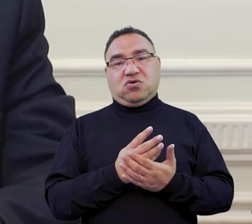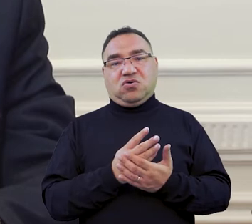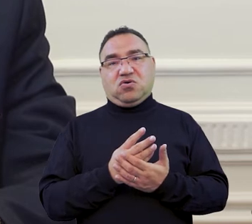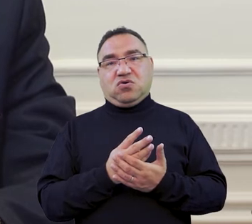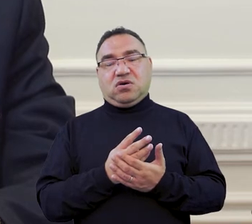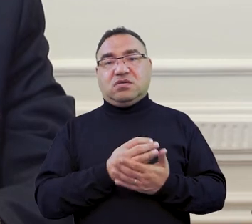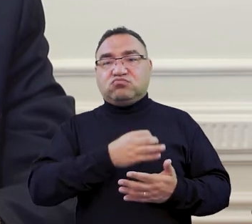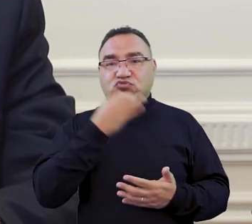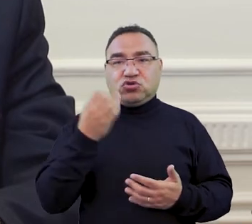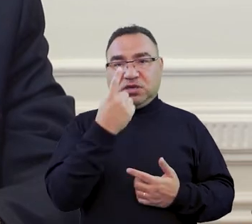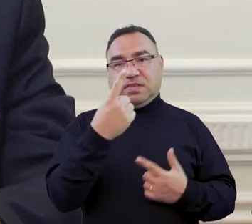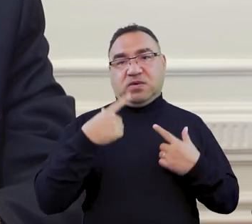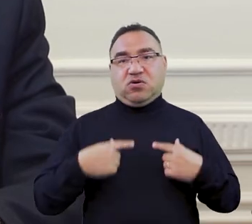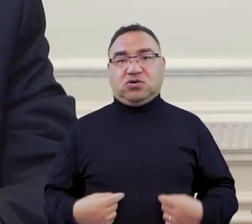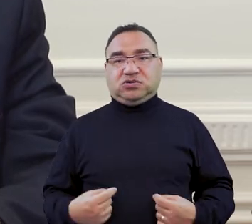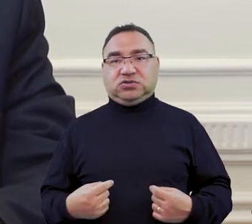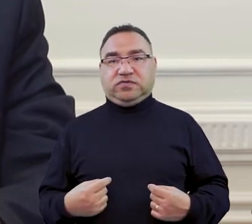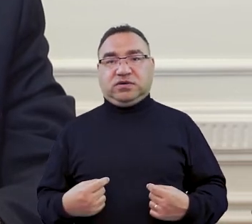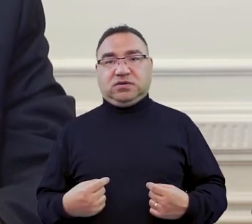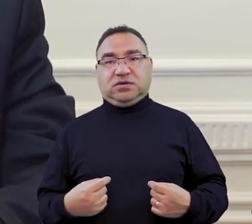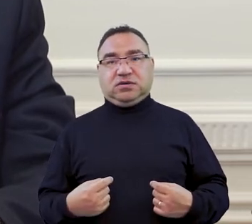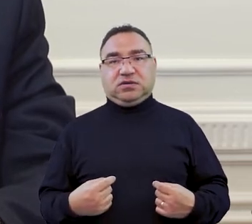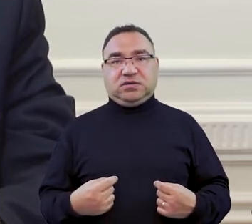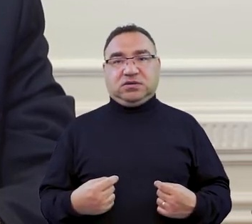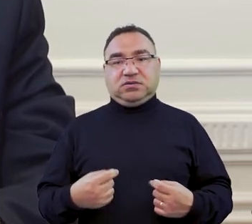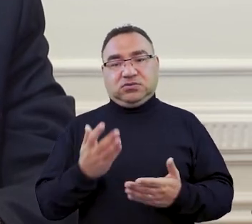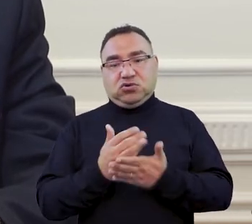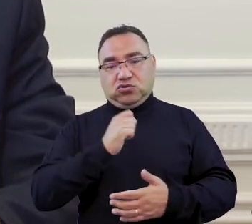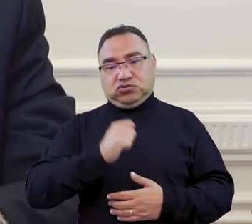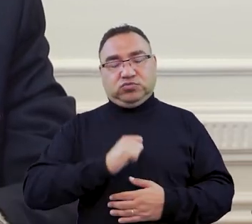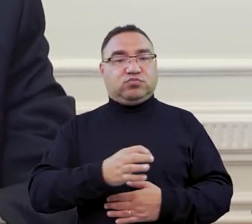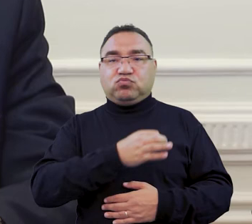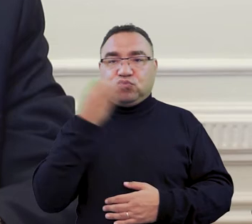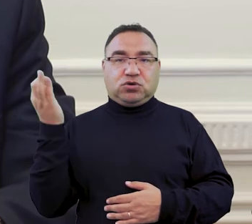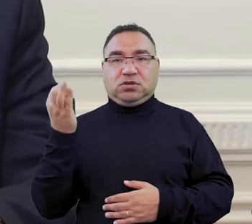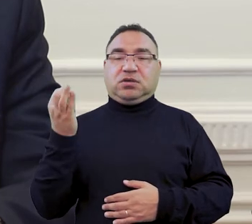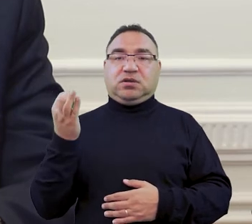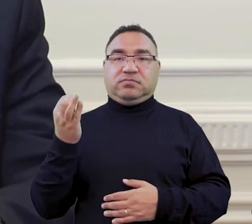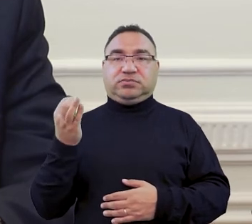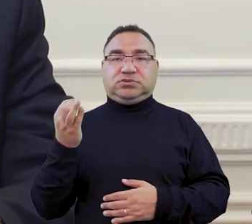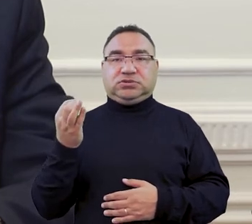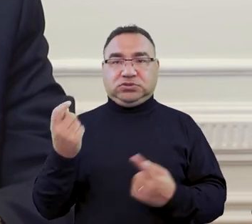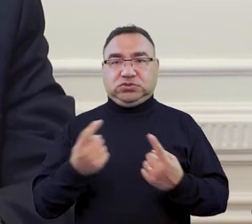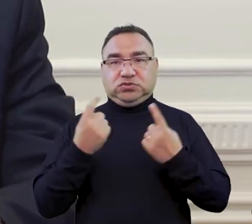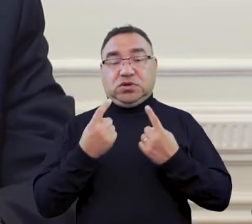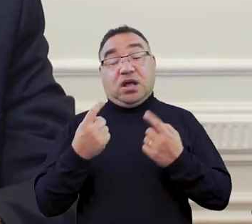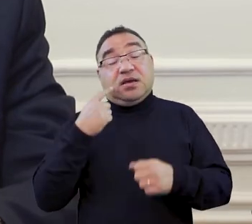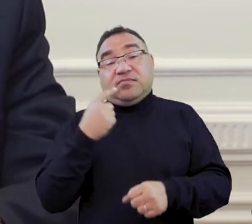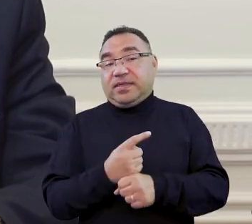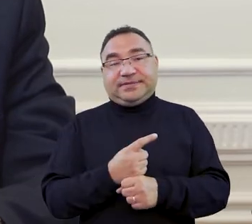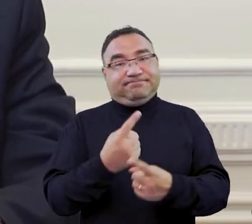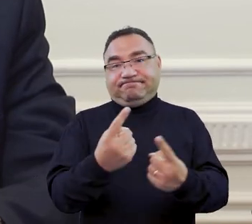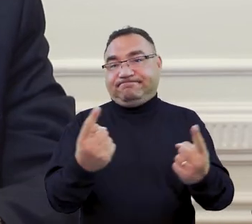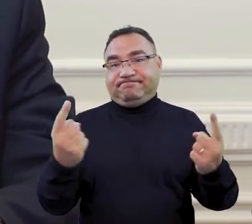a wersja oczywiście jednoosobowa z dedykowanym węzłem sanitarnym, no to byłby ideał, ale te decyzje